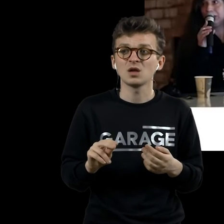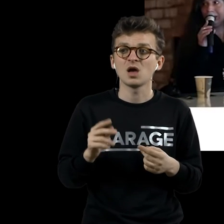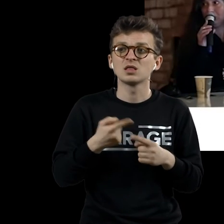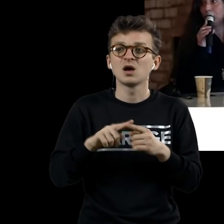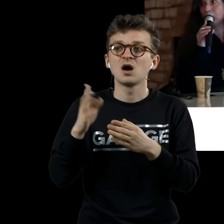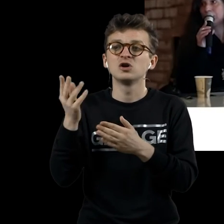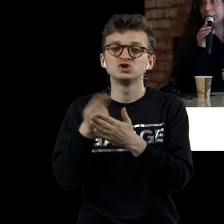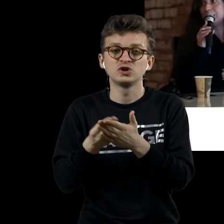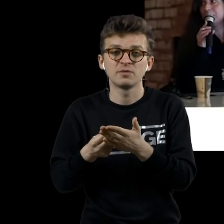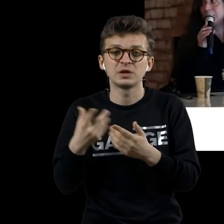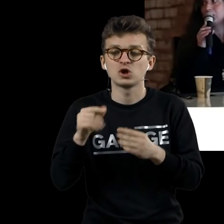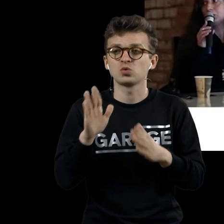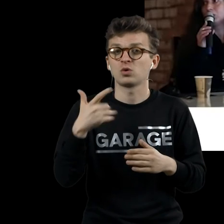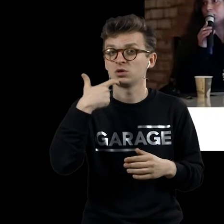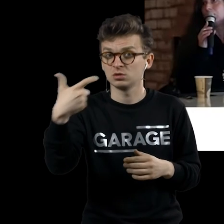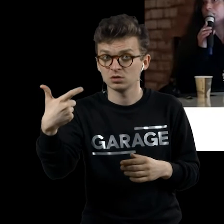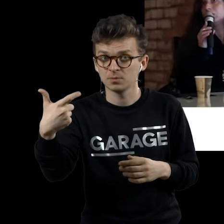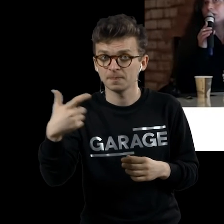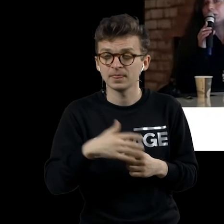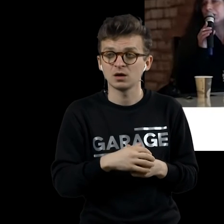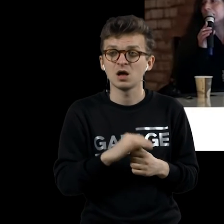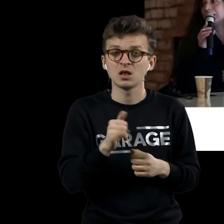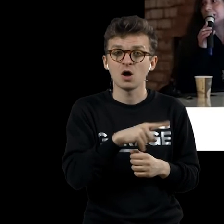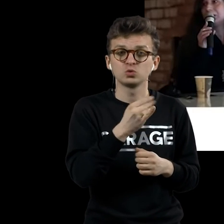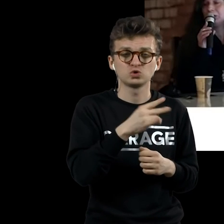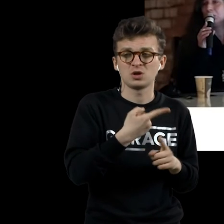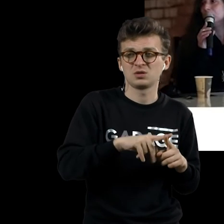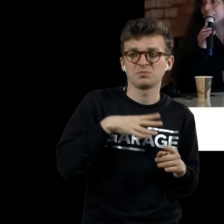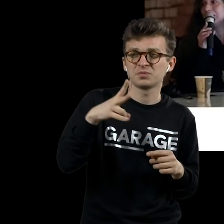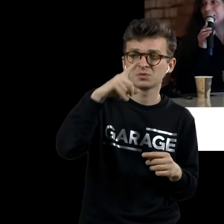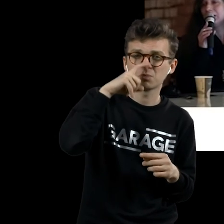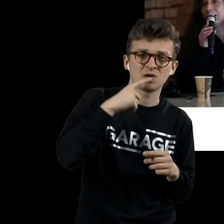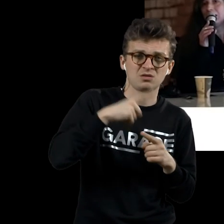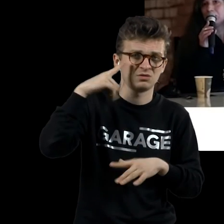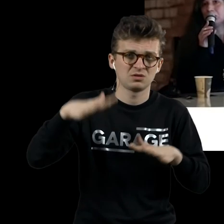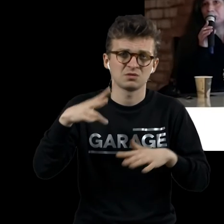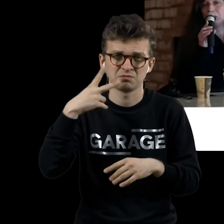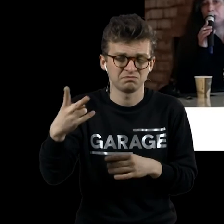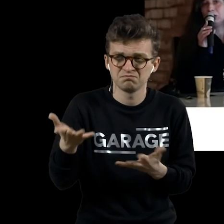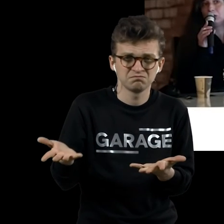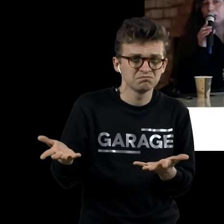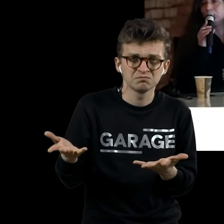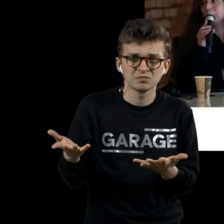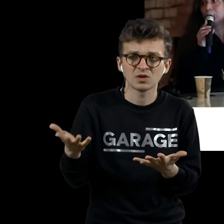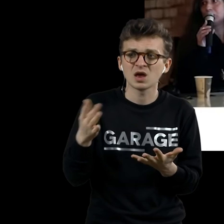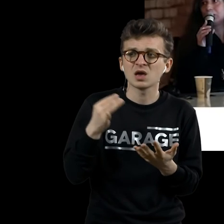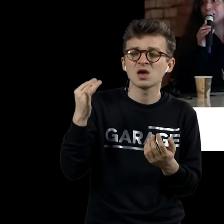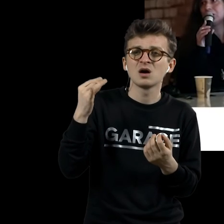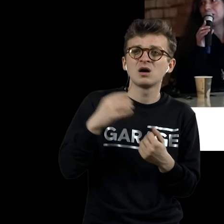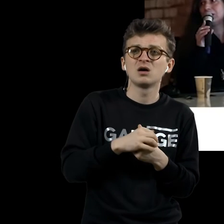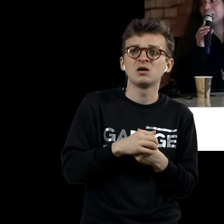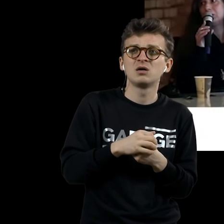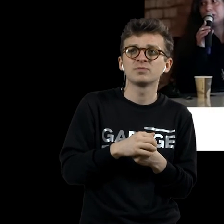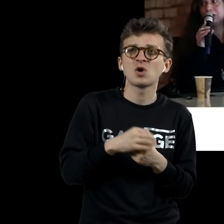которая является делом только зрелищем, была какой-то фигурой непонимания, недоумения. Придумал, что это люди, которые